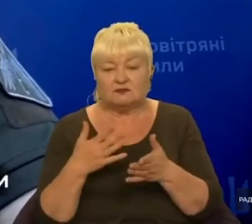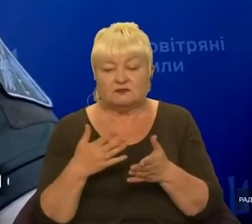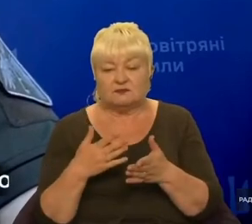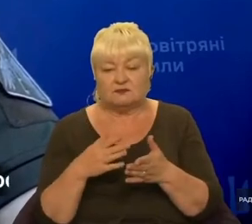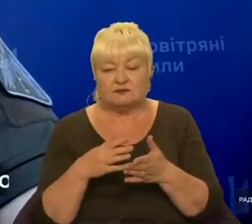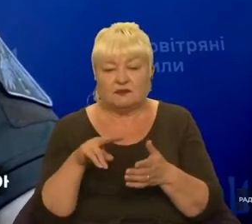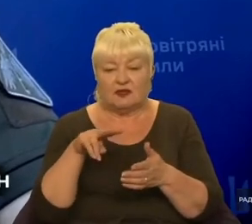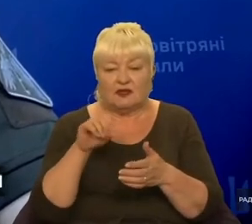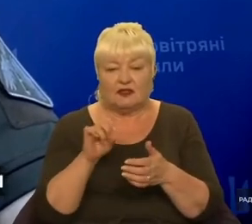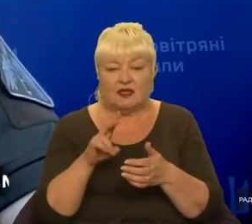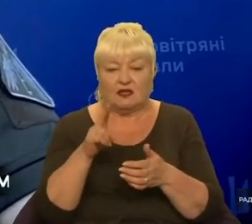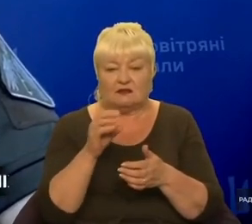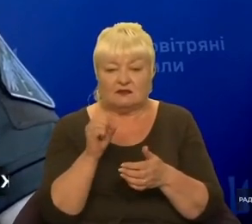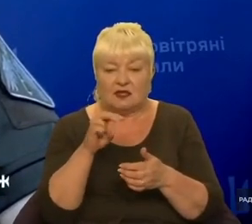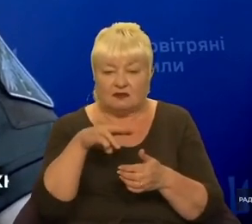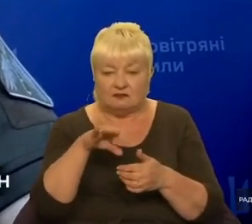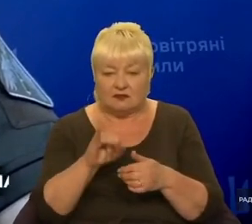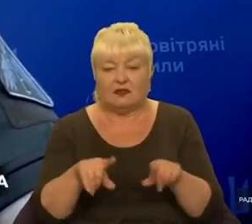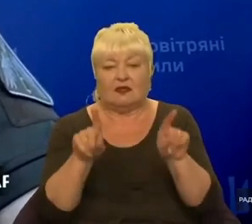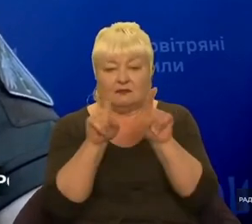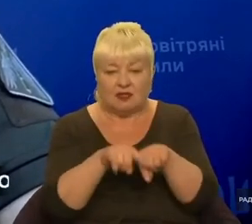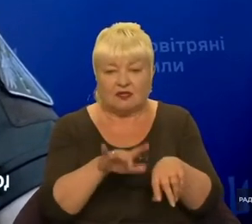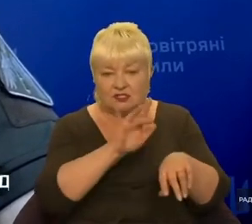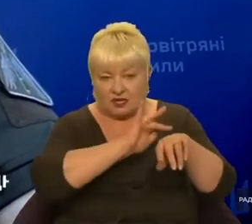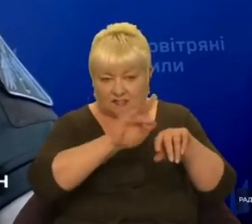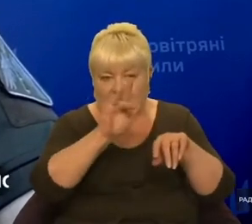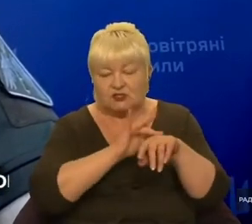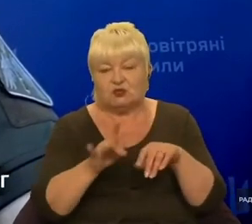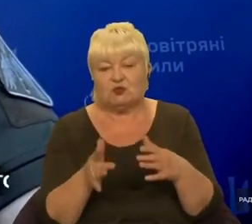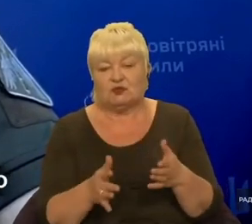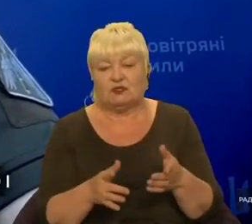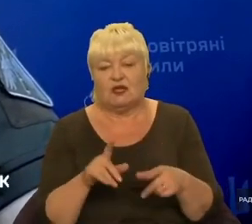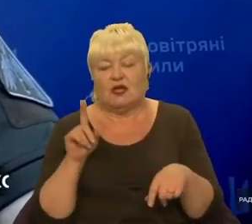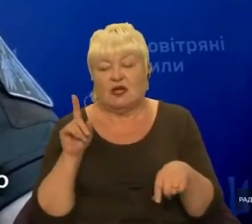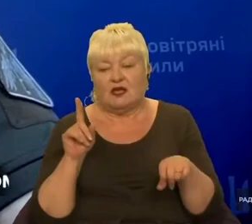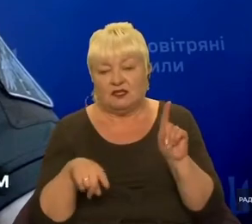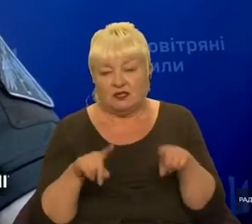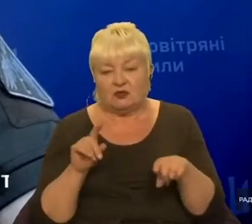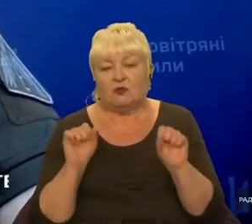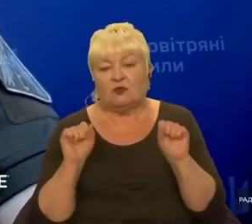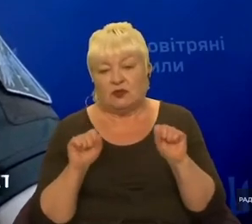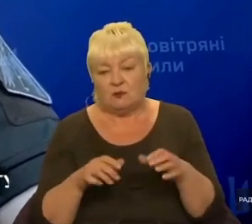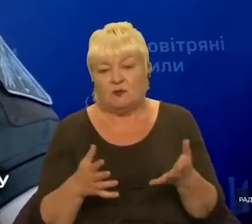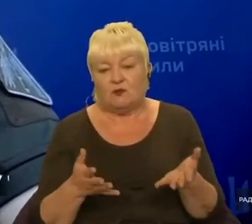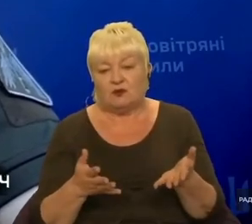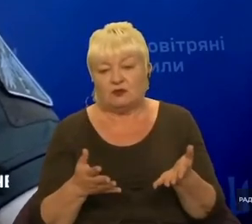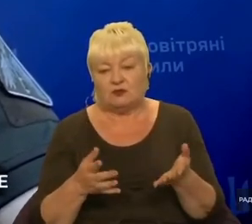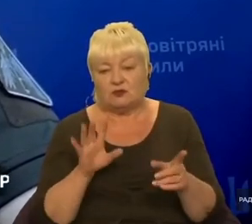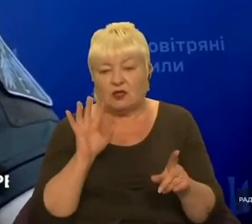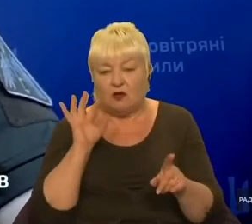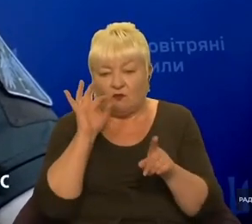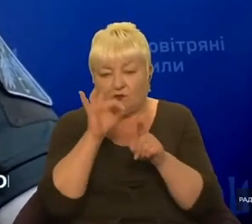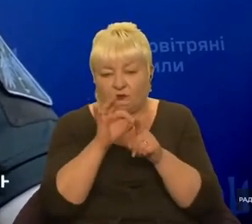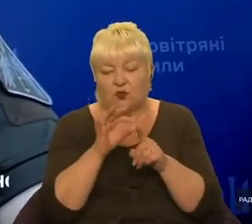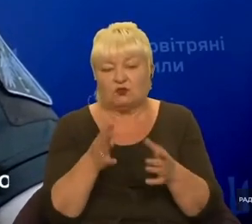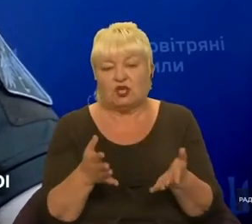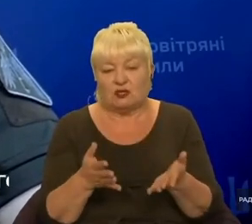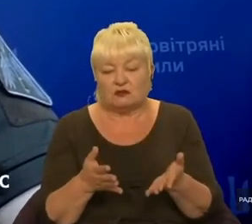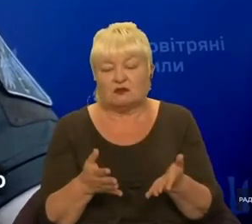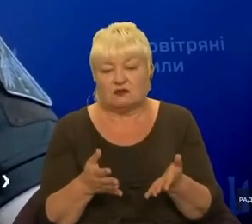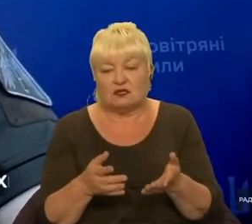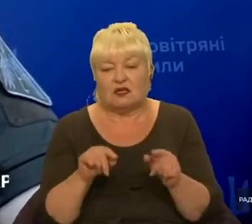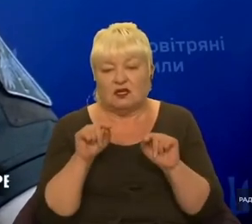Ланцети теж знищують. Ну, інколи ланцети можуть і влучати в цілі. Тому тут